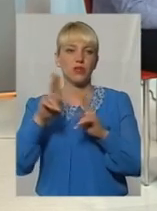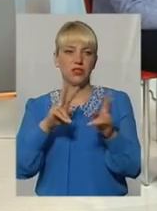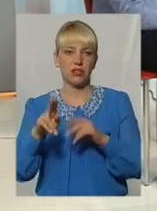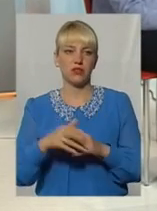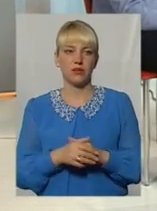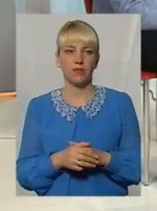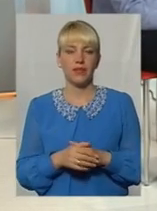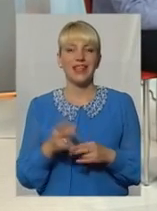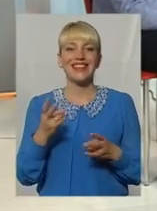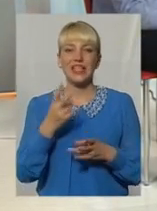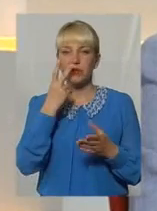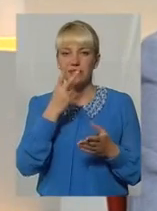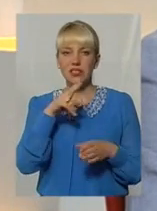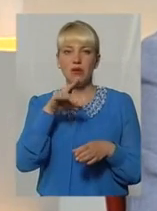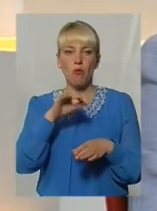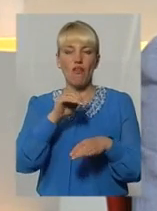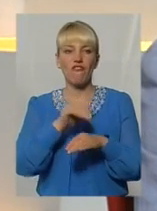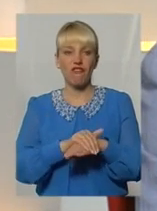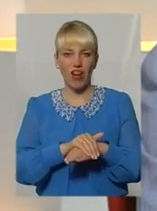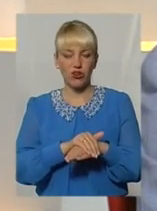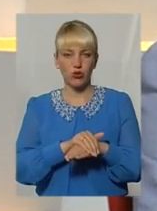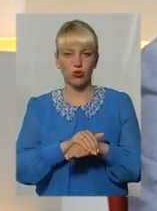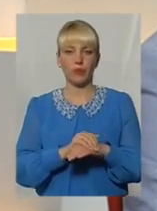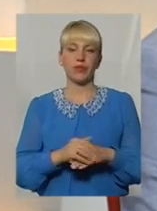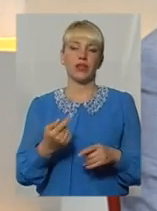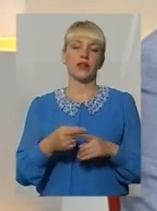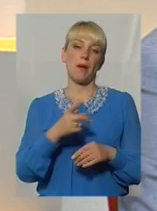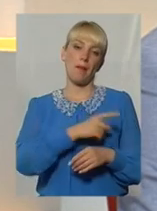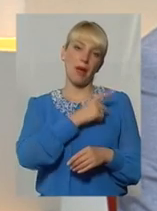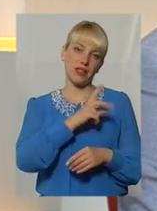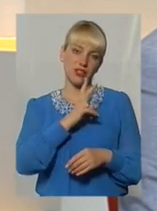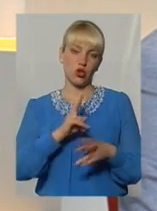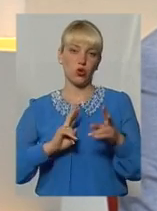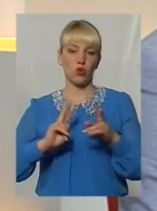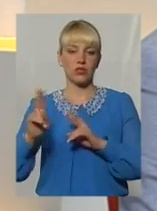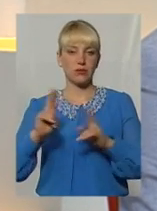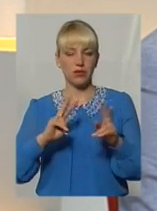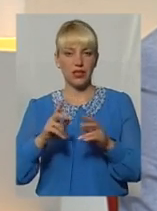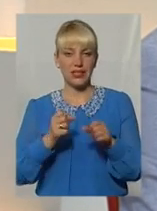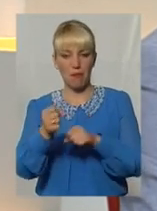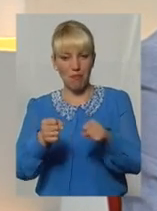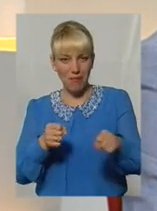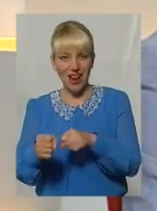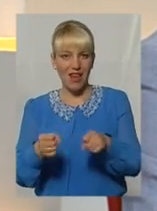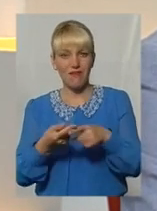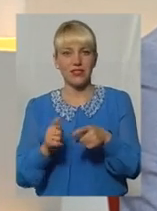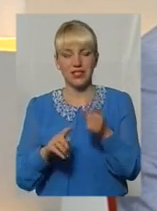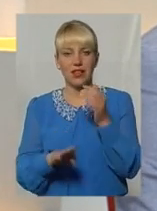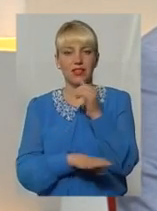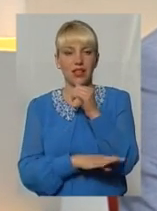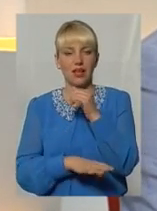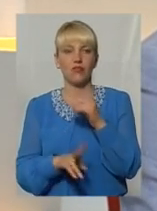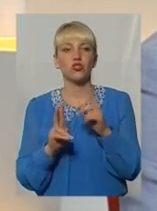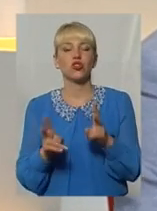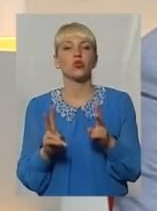як сказати, треба дивитися по факту. Чи той майстер, який спилював дерево? Ну хто? Є, хто має понести відповідальність?